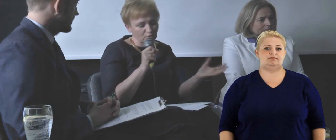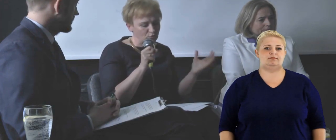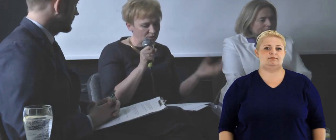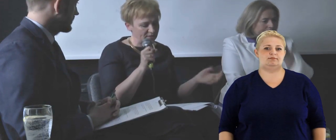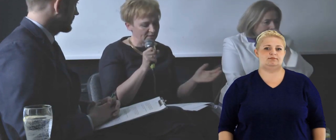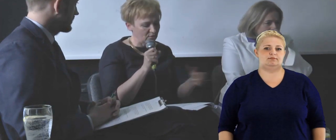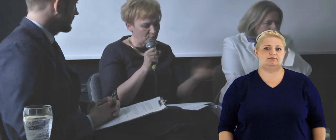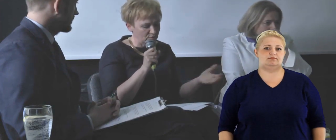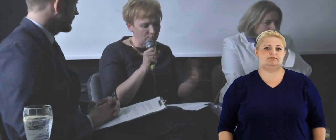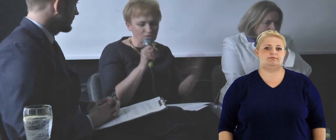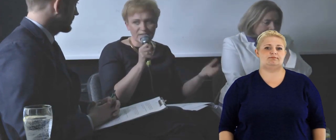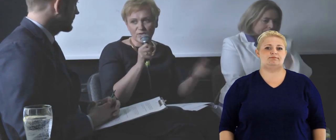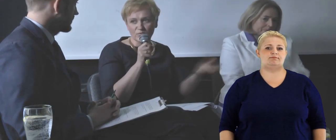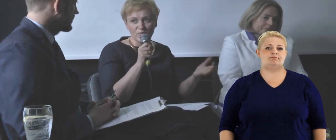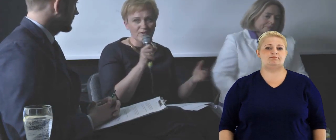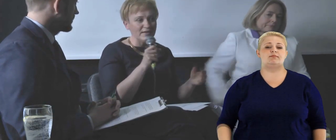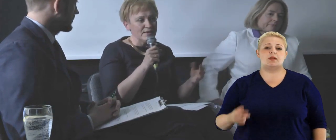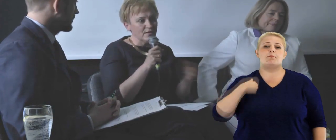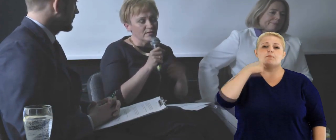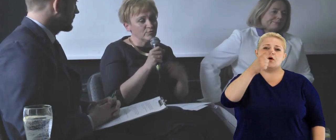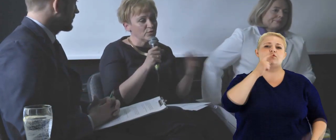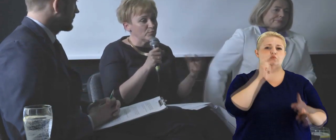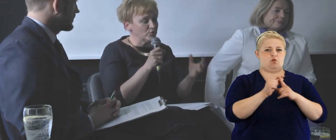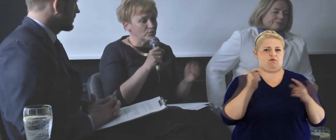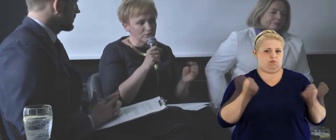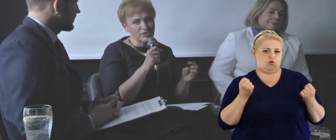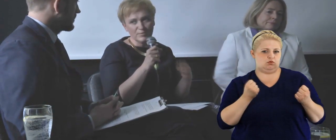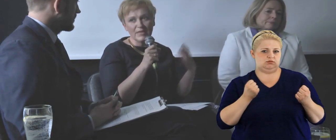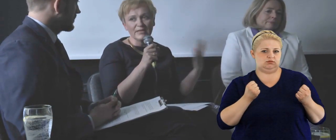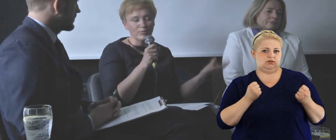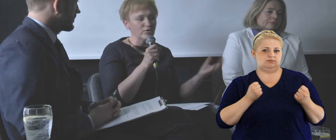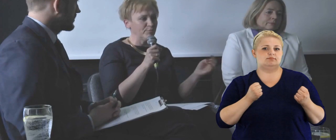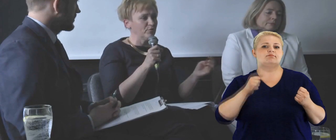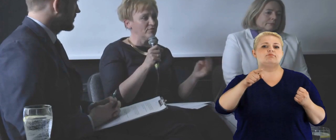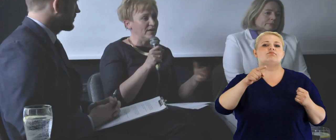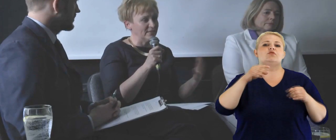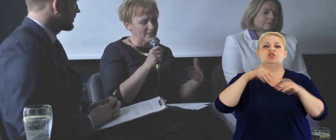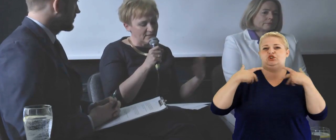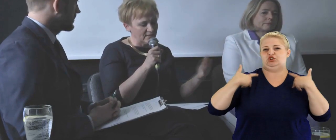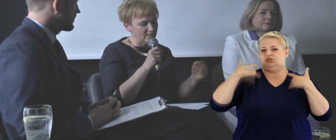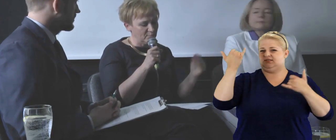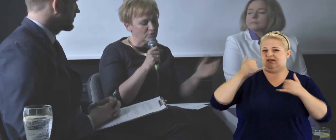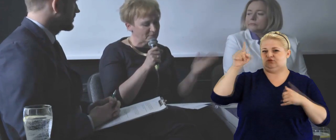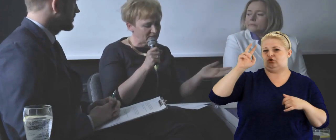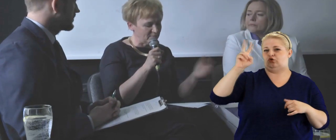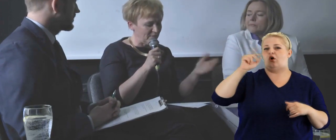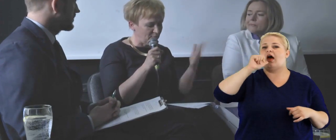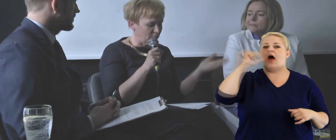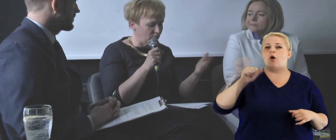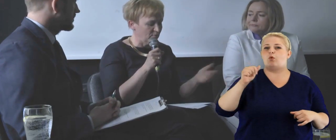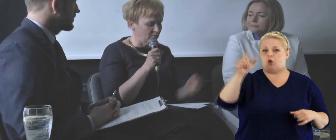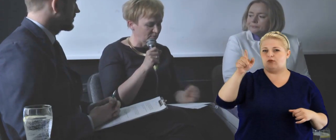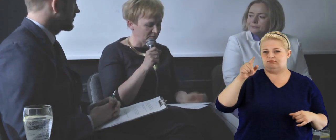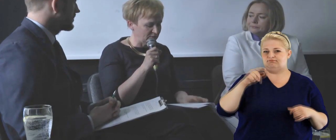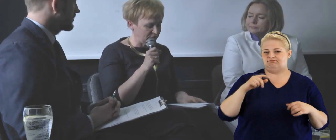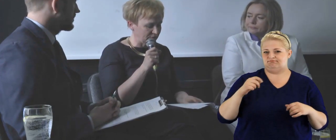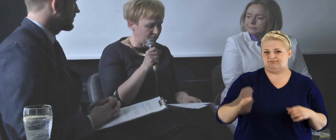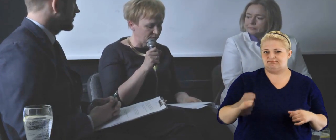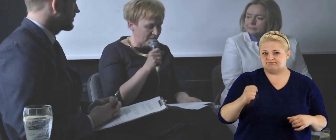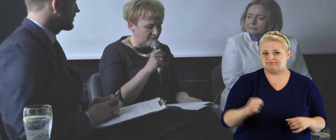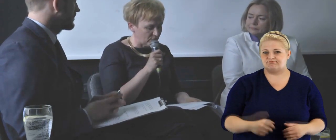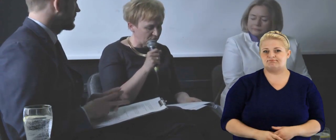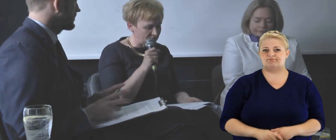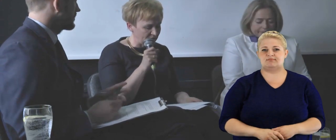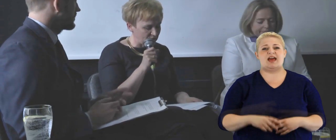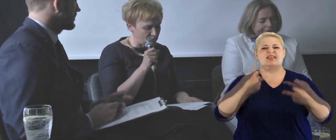której, no użyję takiego może mocnego słowa, w której muszą żyć chyba i eurodeputowani i może bez chyba, bo też